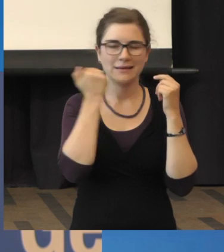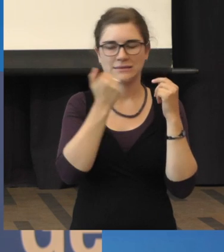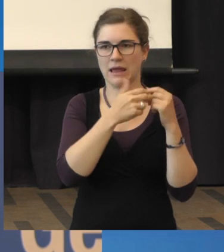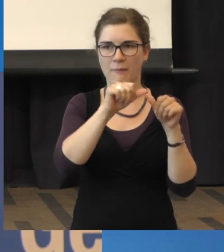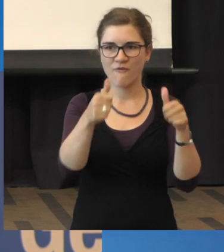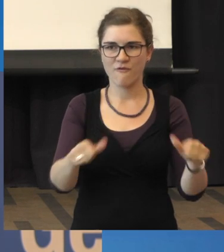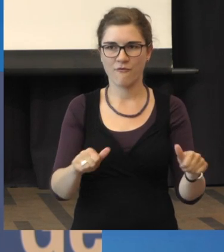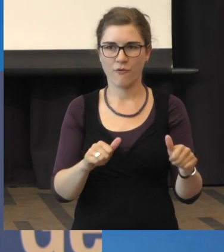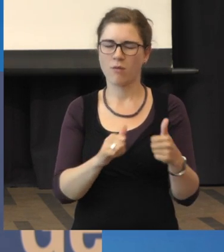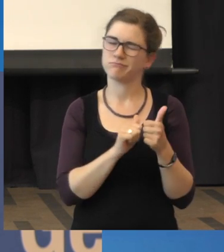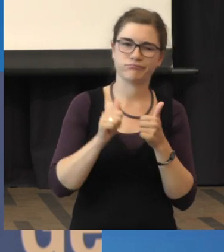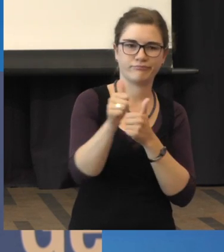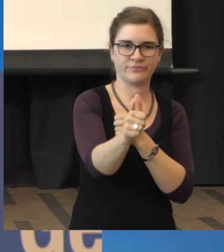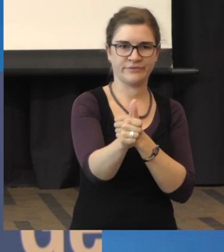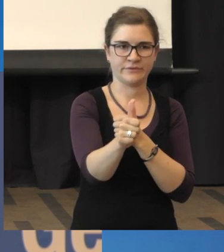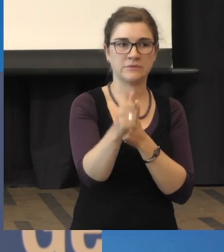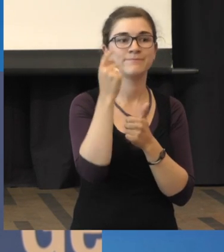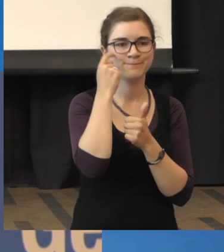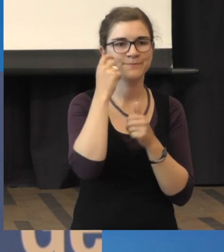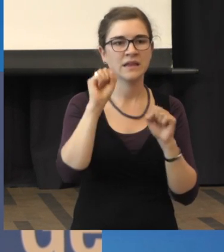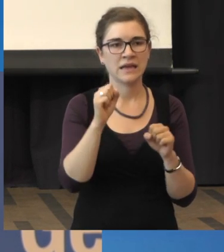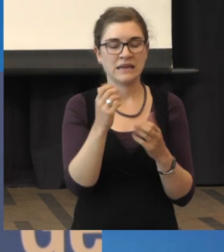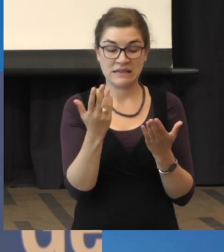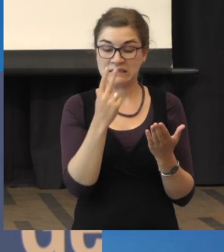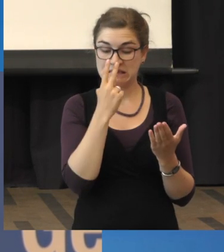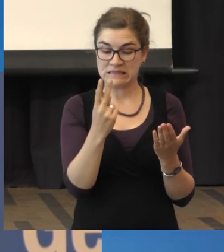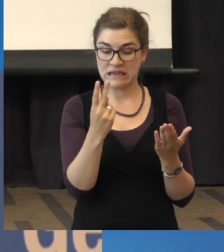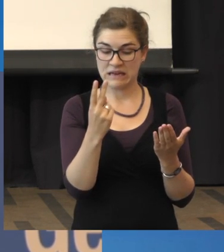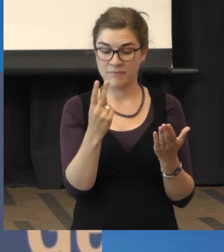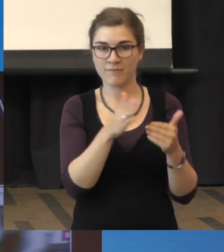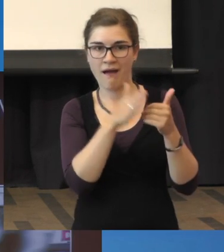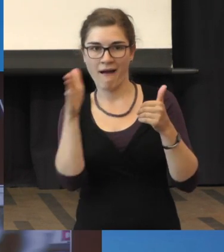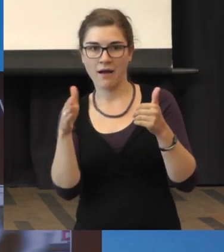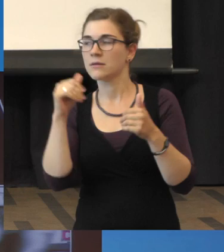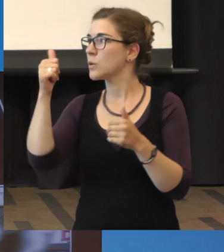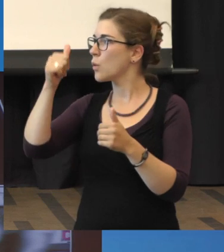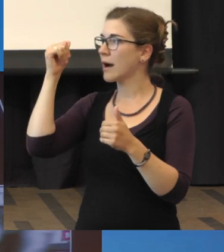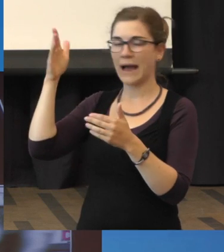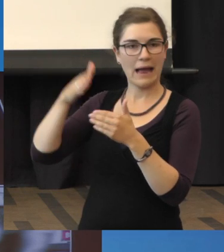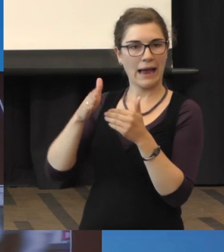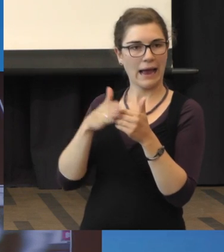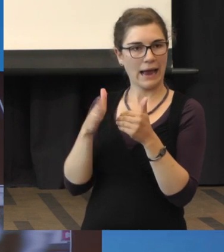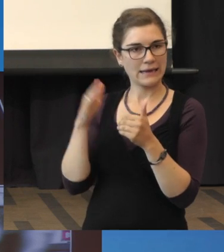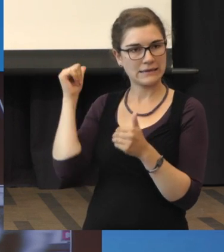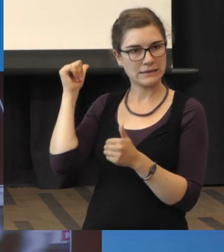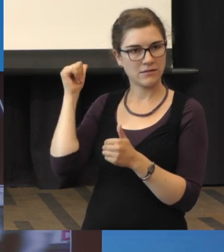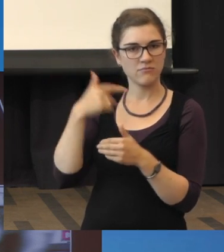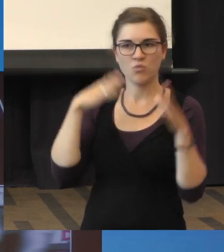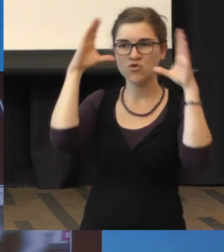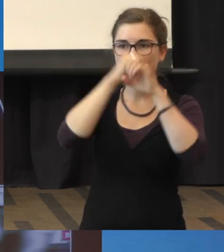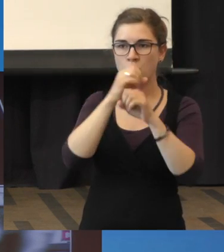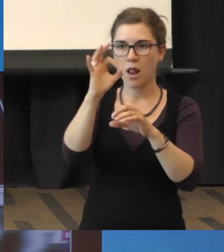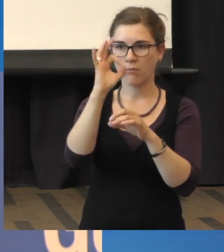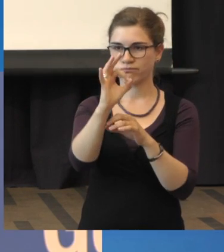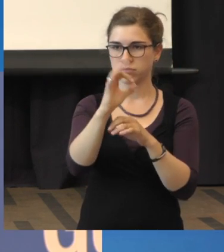im ganz weit fortgeschrittenen Stadium, sehen Sie das, was hier auf der rechten Seite dargestellt wird, ist einen dunklen Fleck.